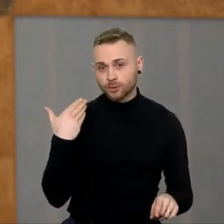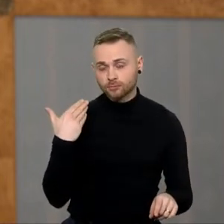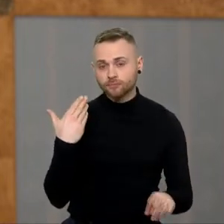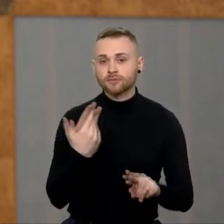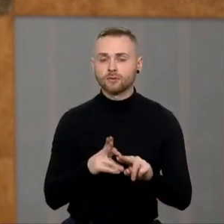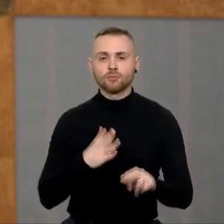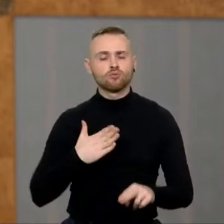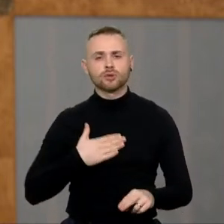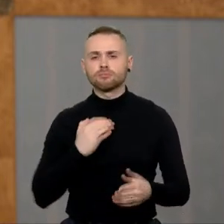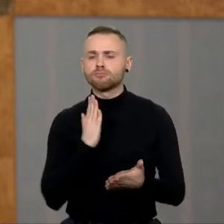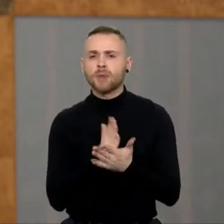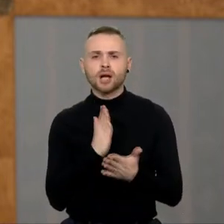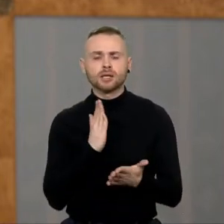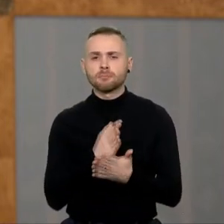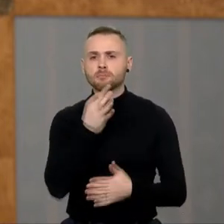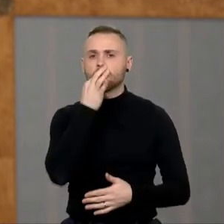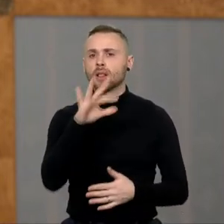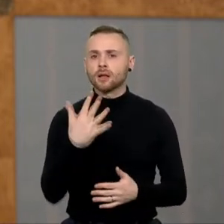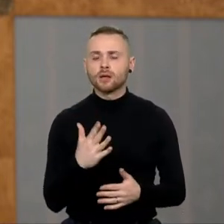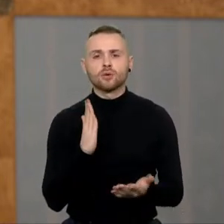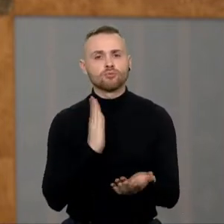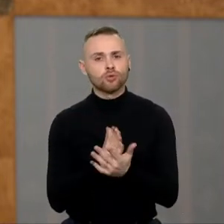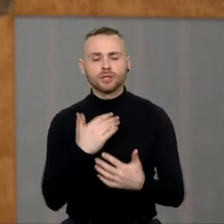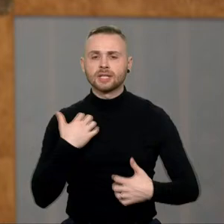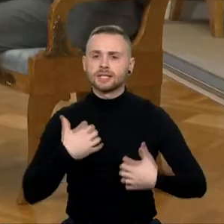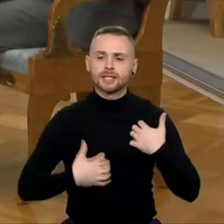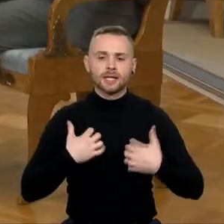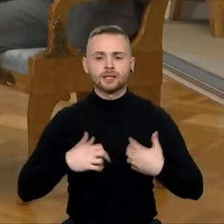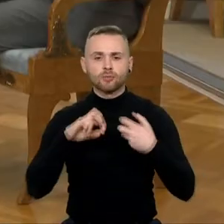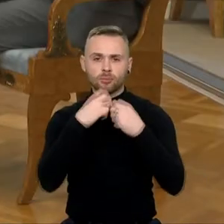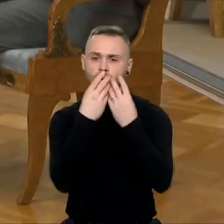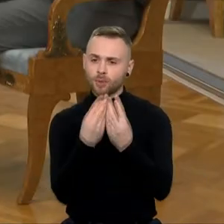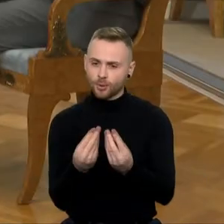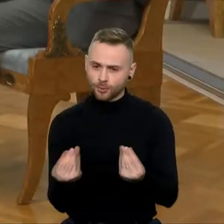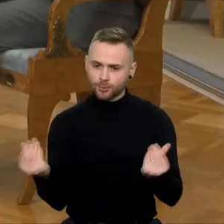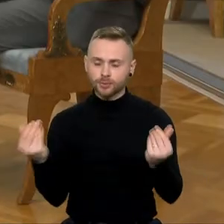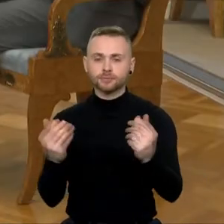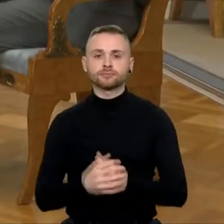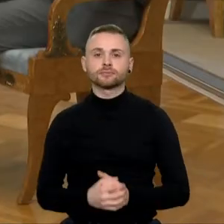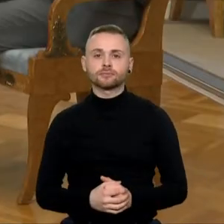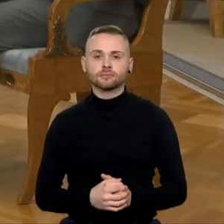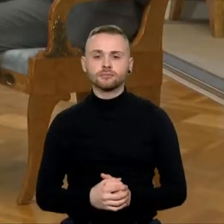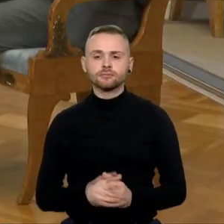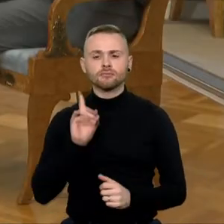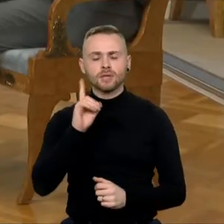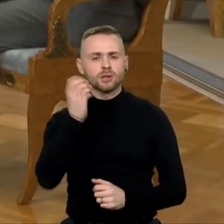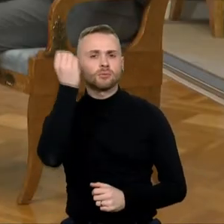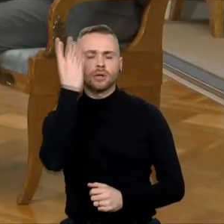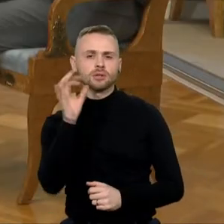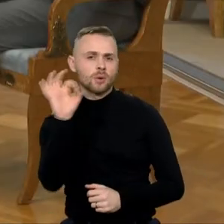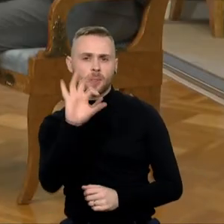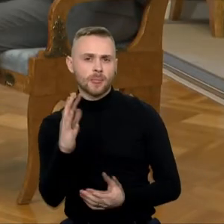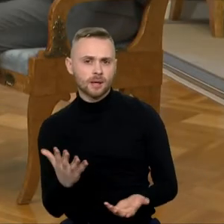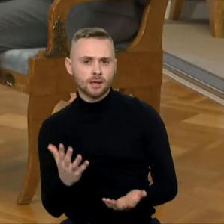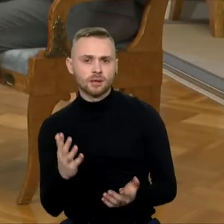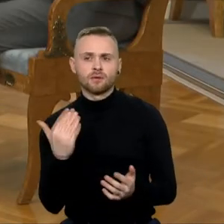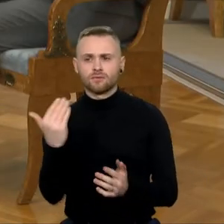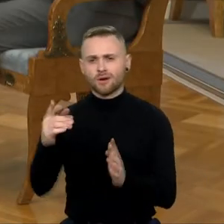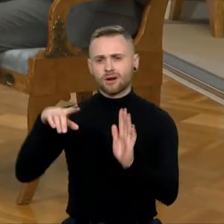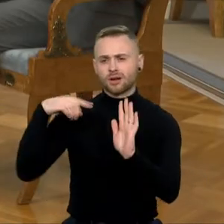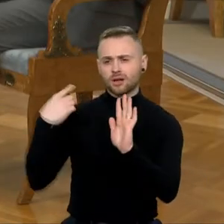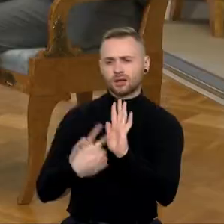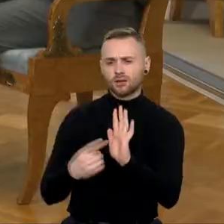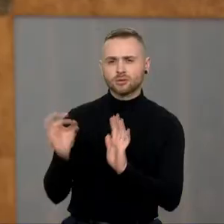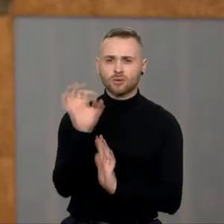pagrindinis motyvas buvo greičiau išspręsti tą rebusą. Bet nereikėtų suprasti, kad klausimas buvo tik tai dėl